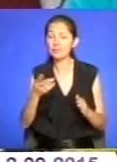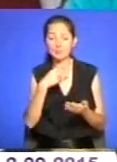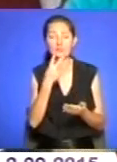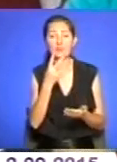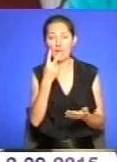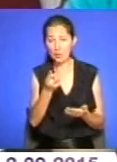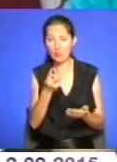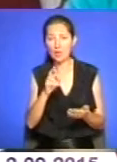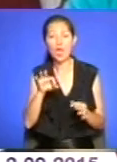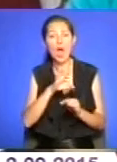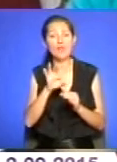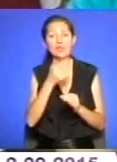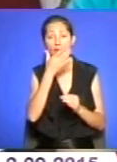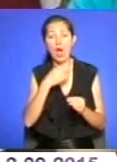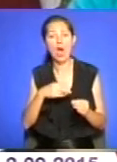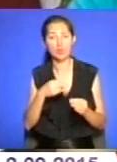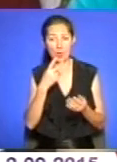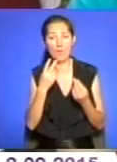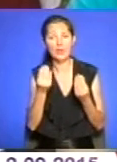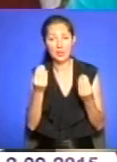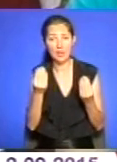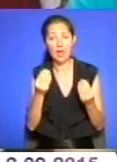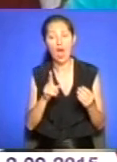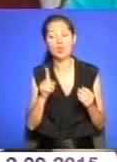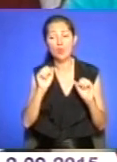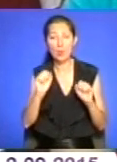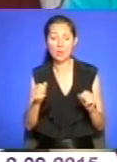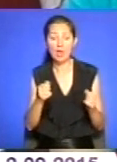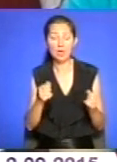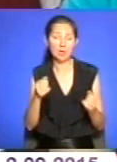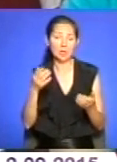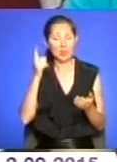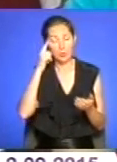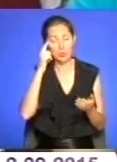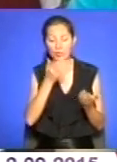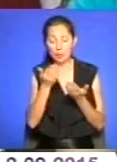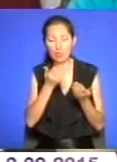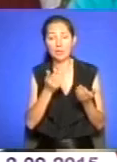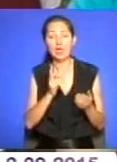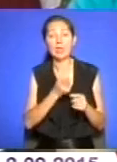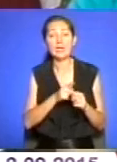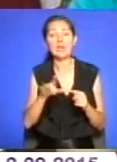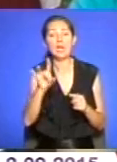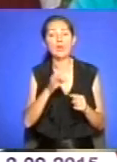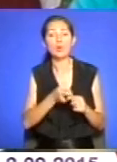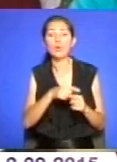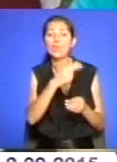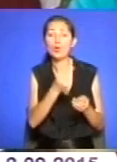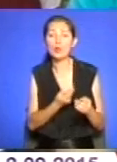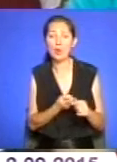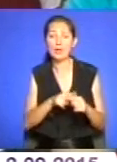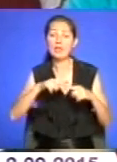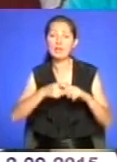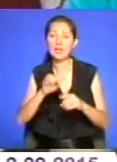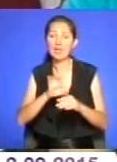гарно гармонійно дивиться, але й щоб вона могла зорієнтуватися, в якому регіоні домінували які кольора, яка техніка вишивання використовувалася,